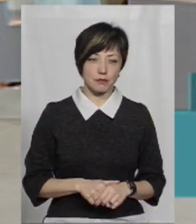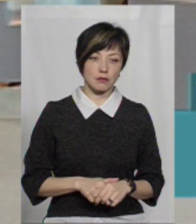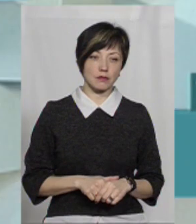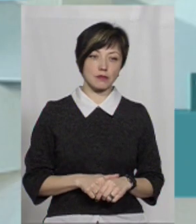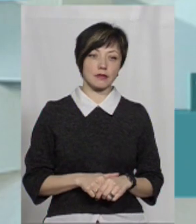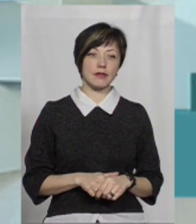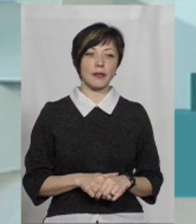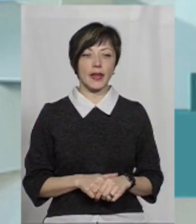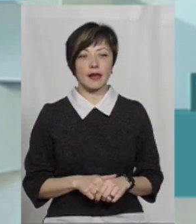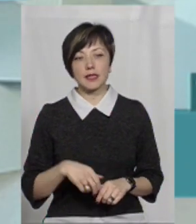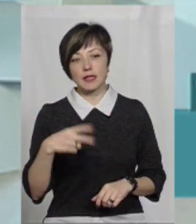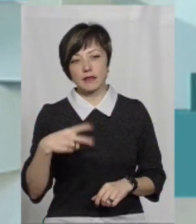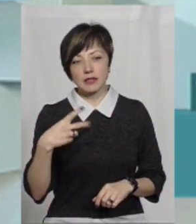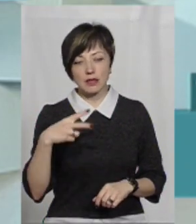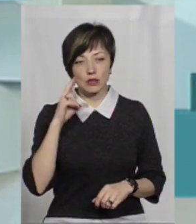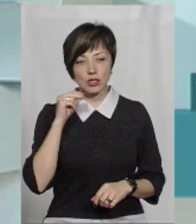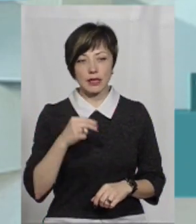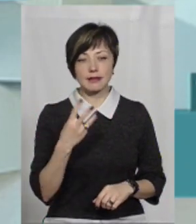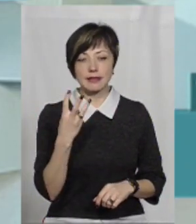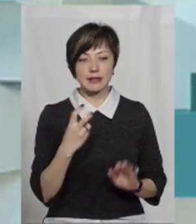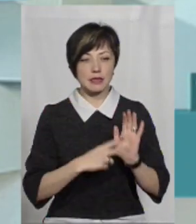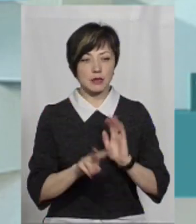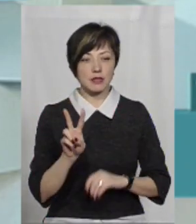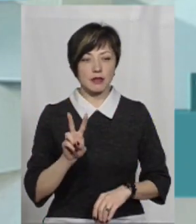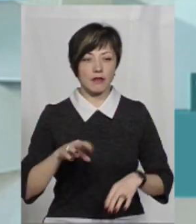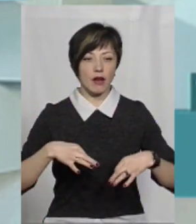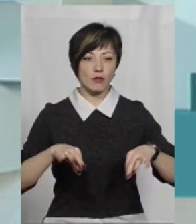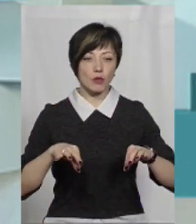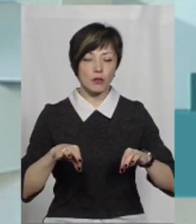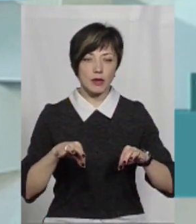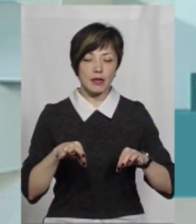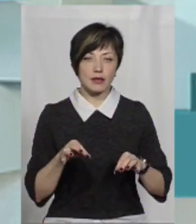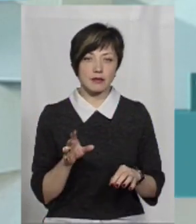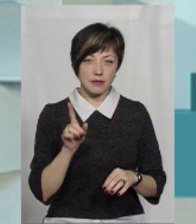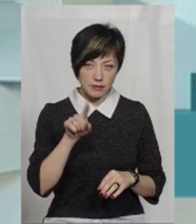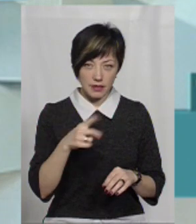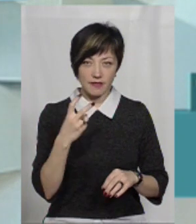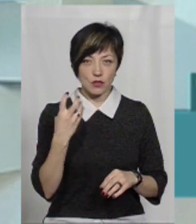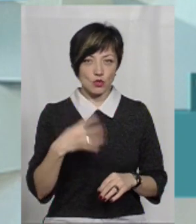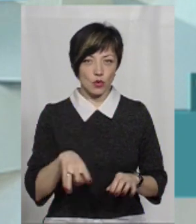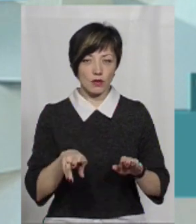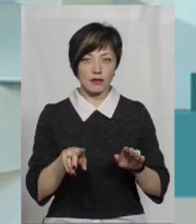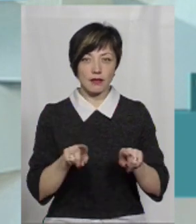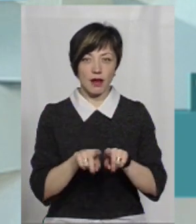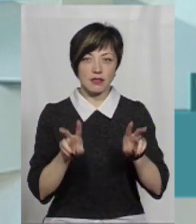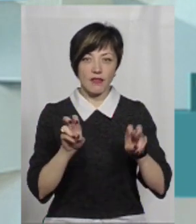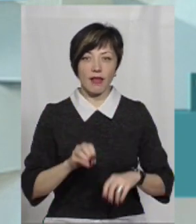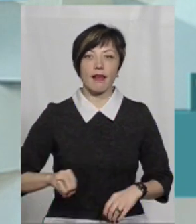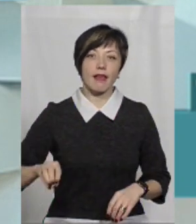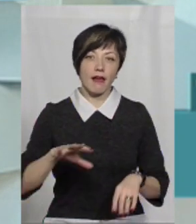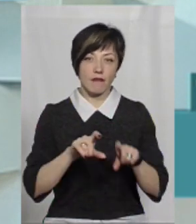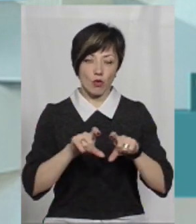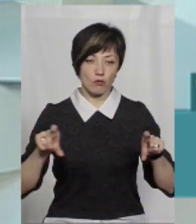20-го числа було оформлено 372 автомобілі, з яких 240 так звані євробляхи,